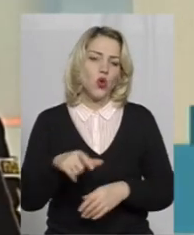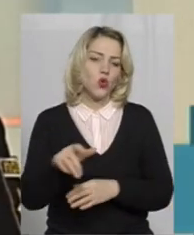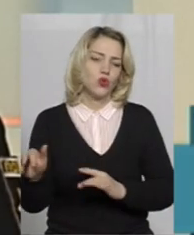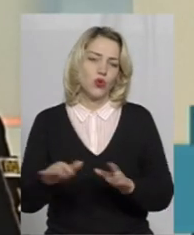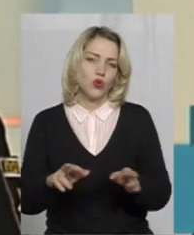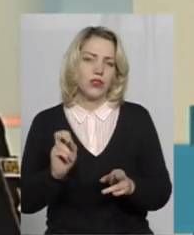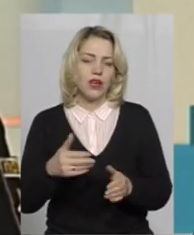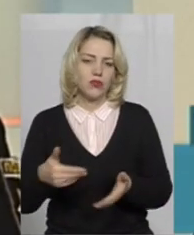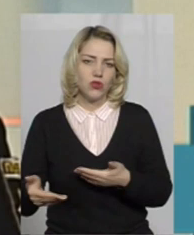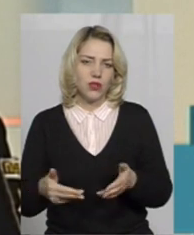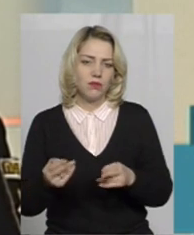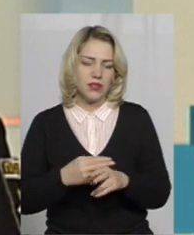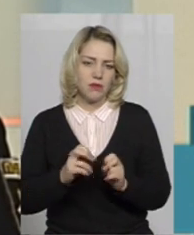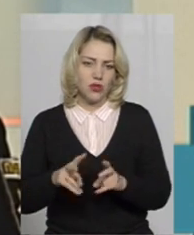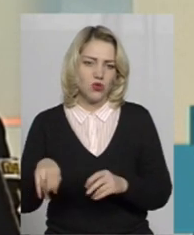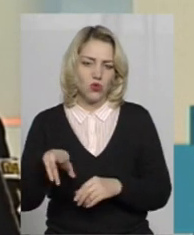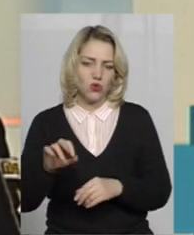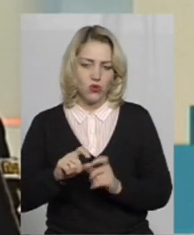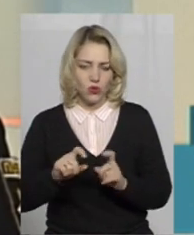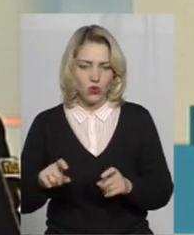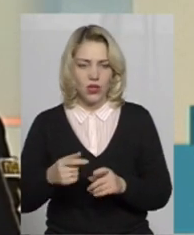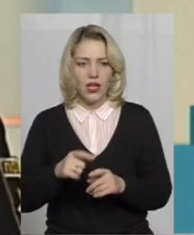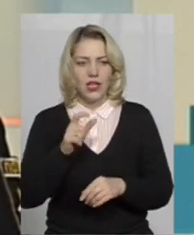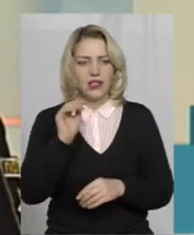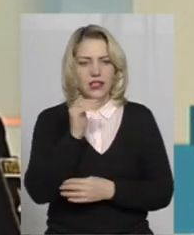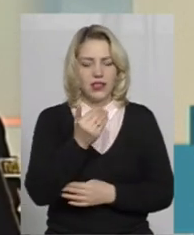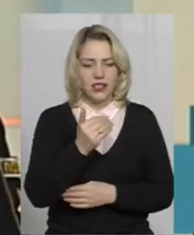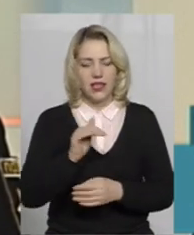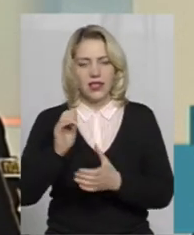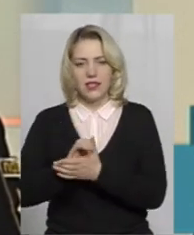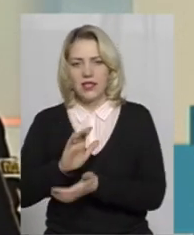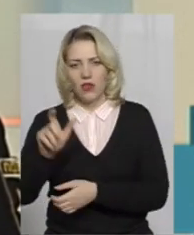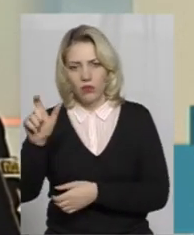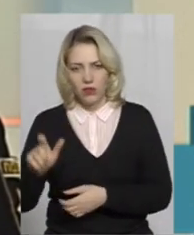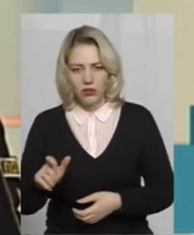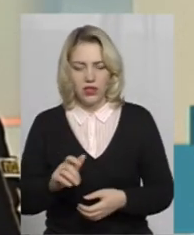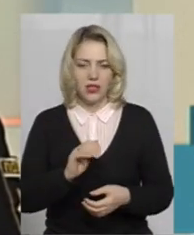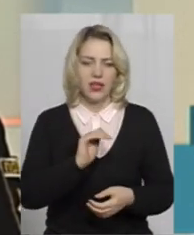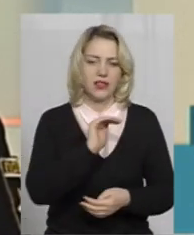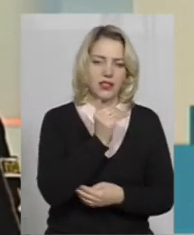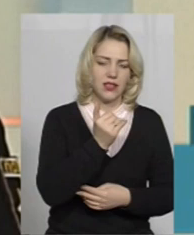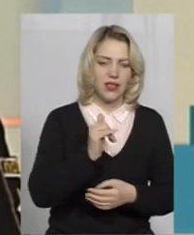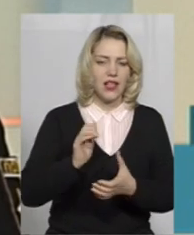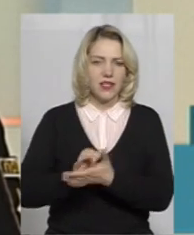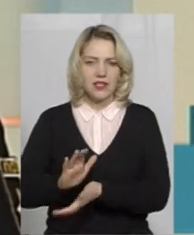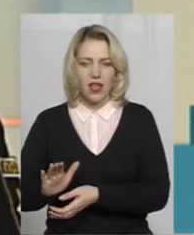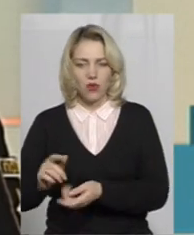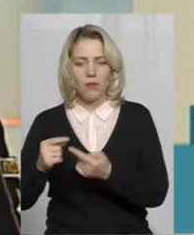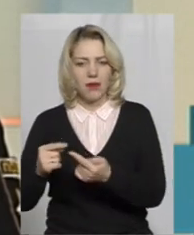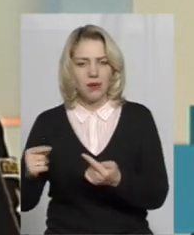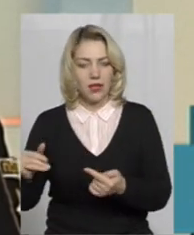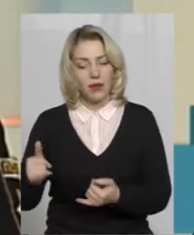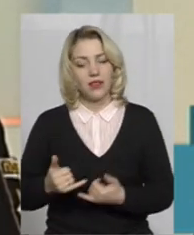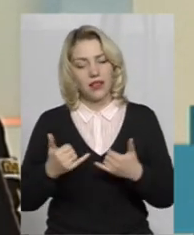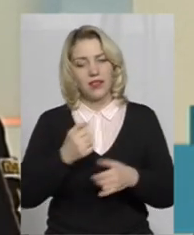школи, це дитина-незнайомець, дитина-незнайомий предмет і тому подібне. А вже для